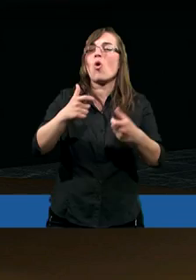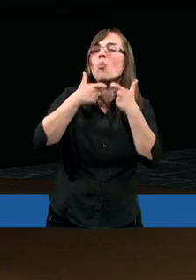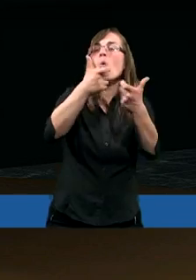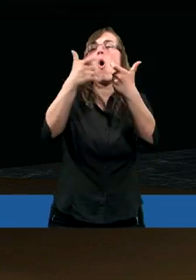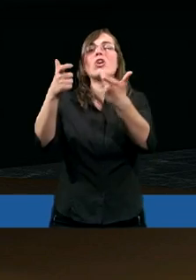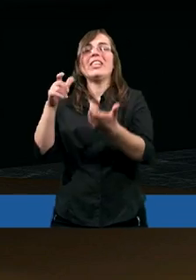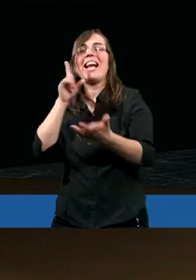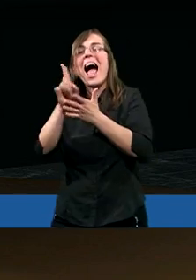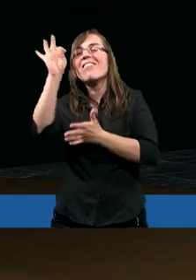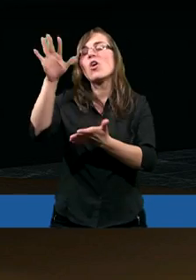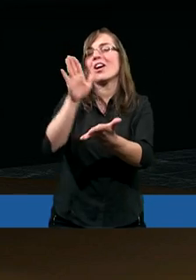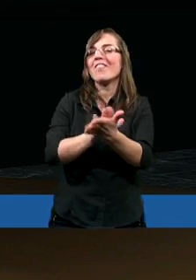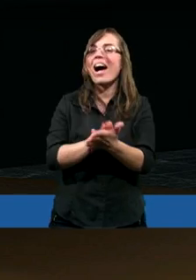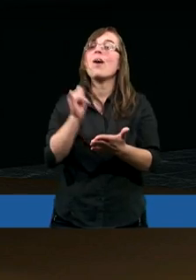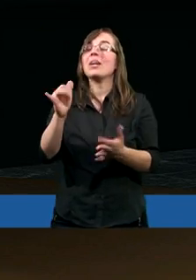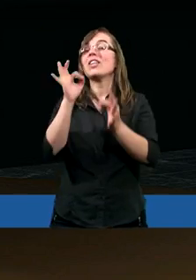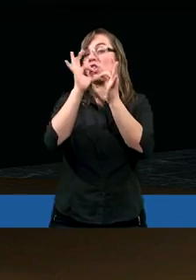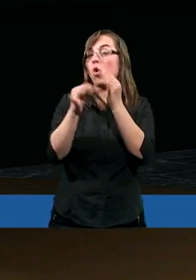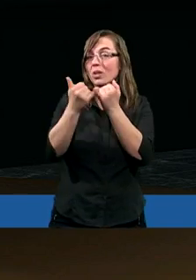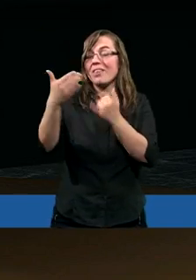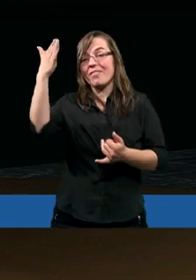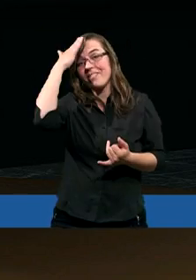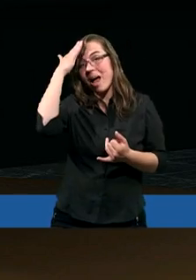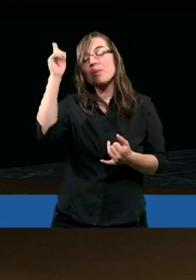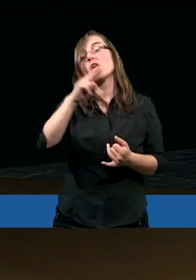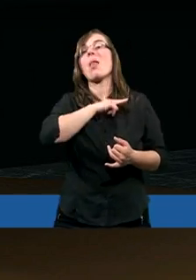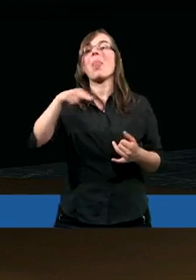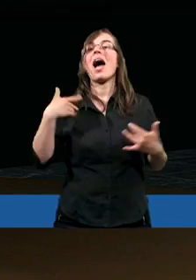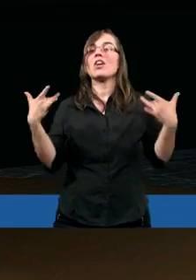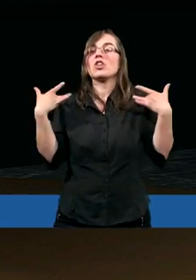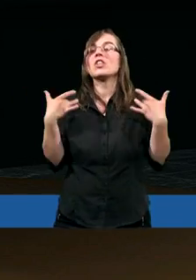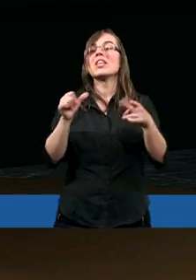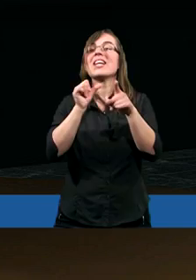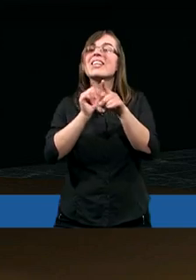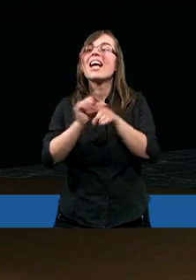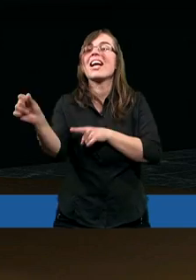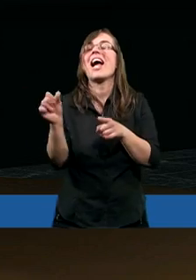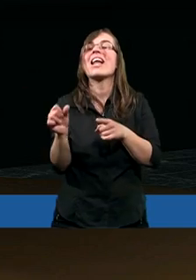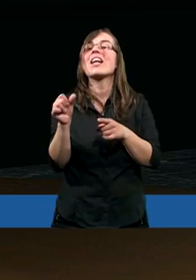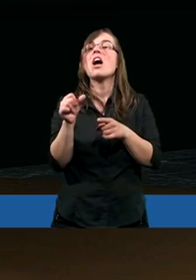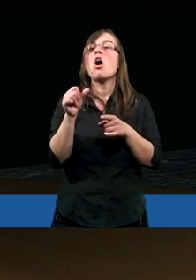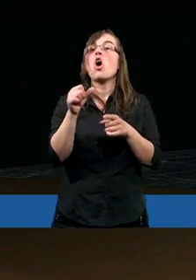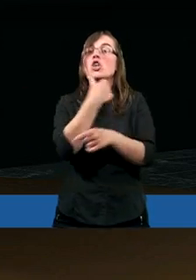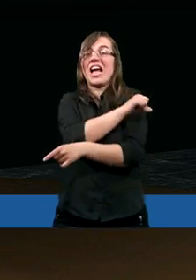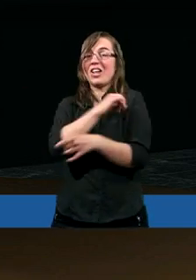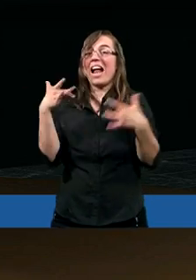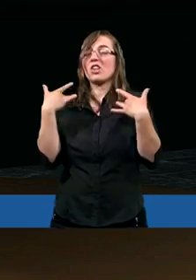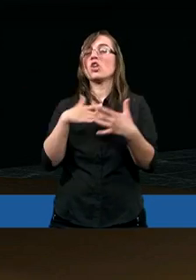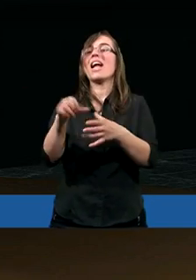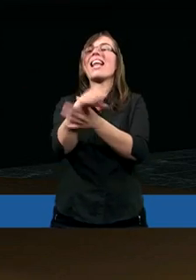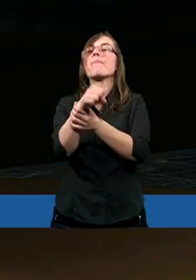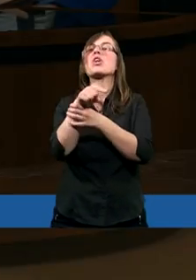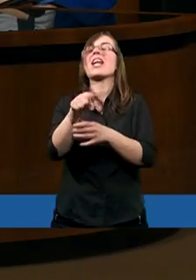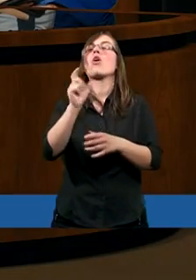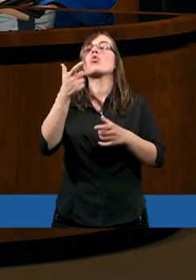Bogu. Jeśli doskonale wiemy, że nasze życie jest w jakiejś części i zaprzeczeniem tego, o czym